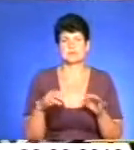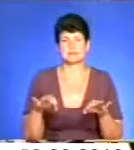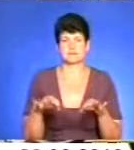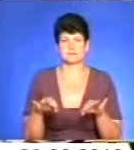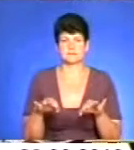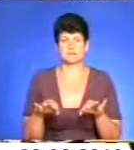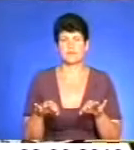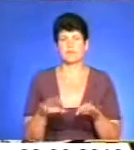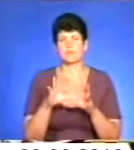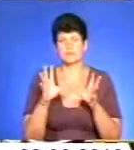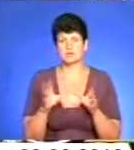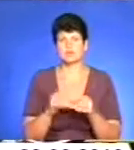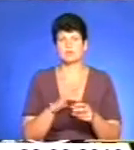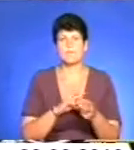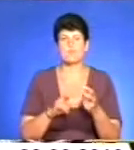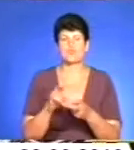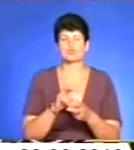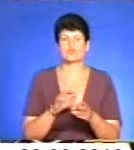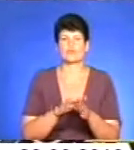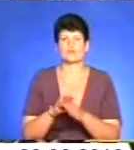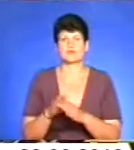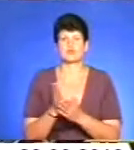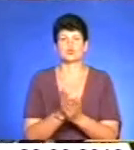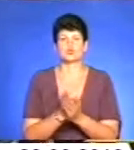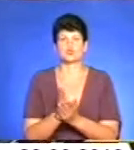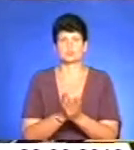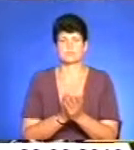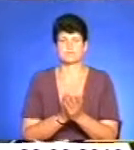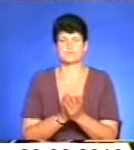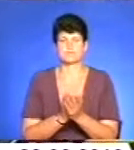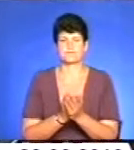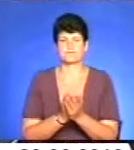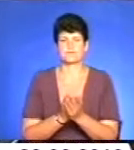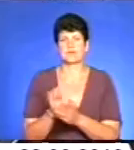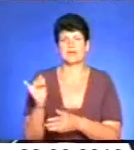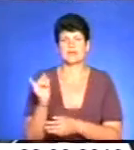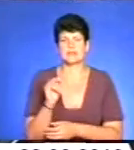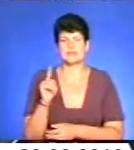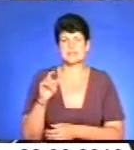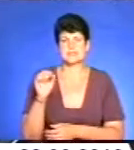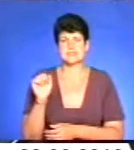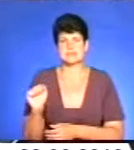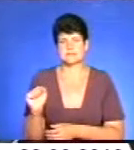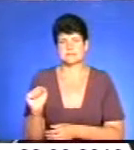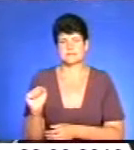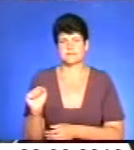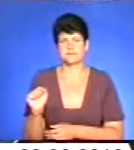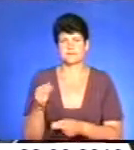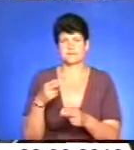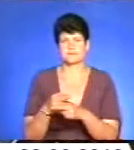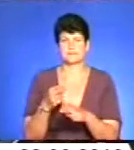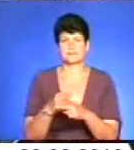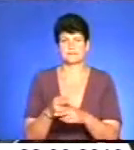евакуація відбувалася по розшуку виконавчої служби і за сильне перешкоджання рух.